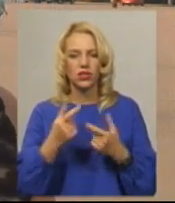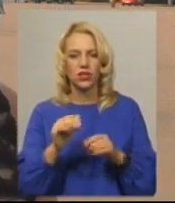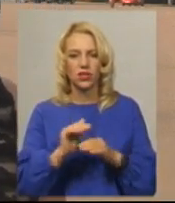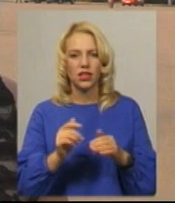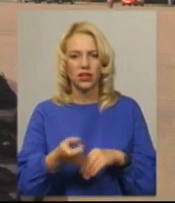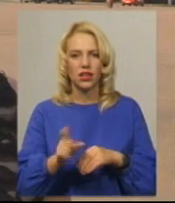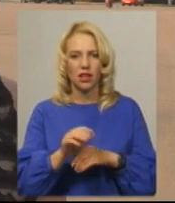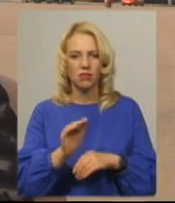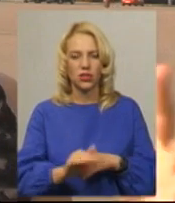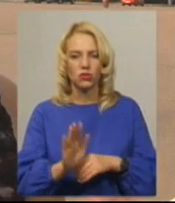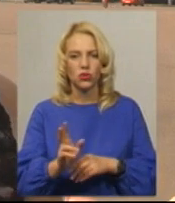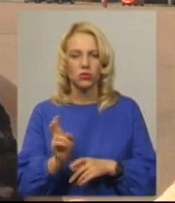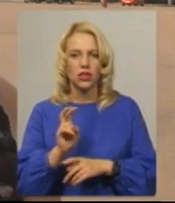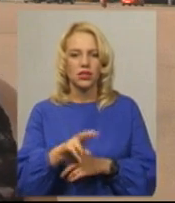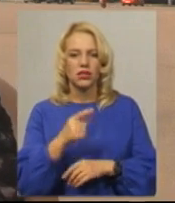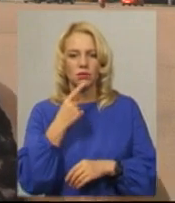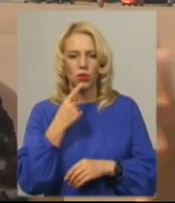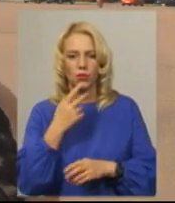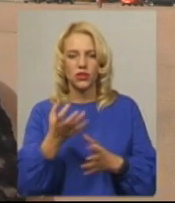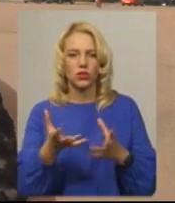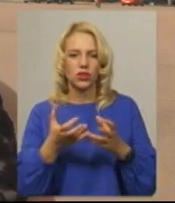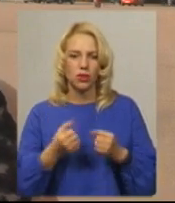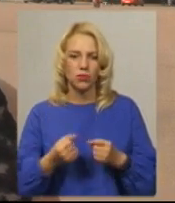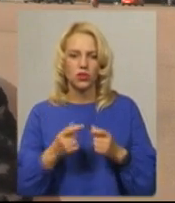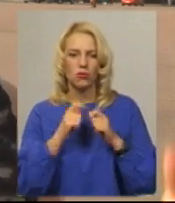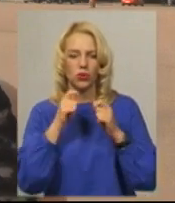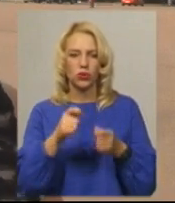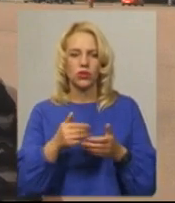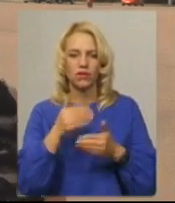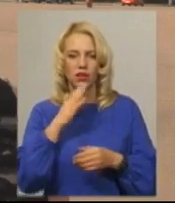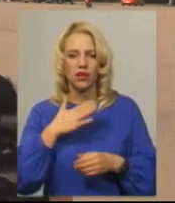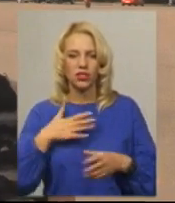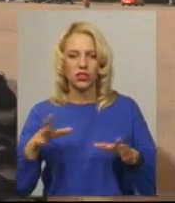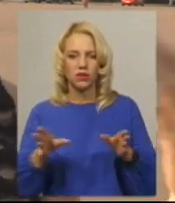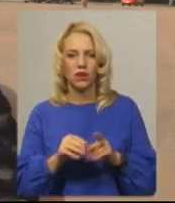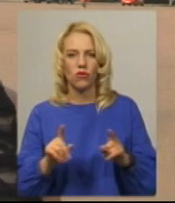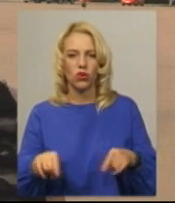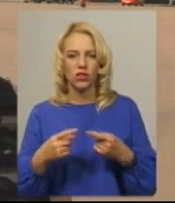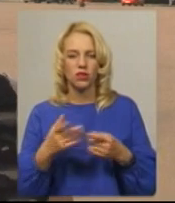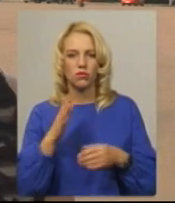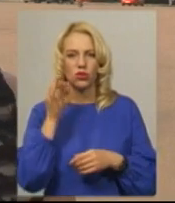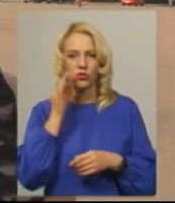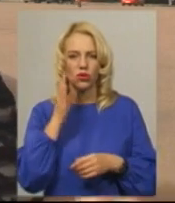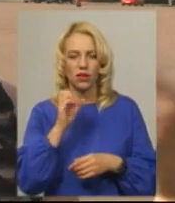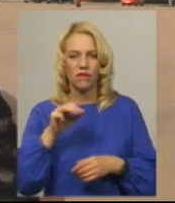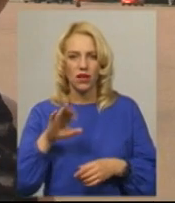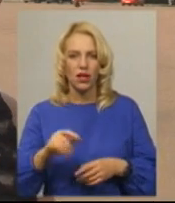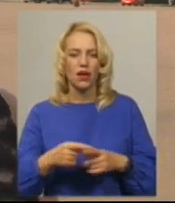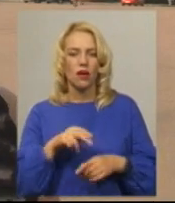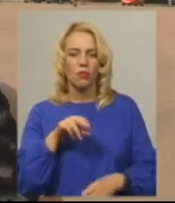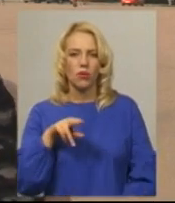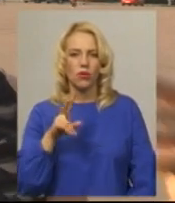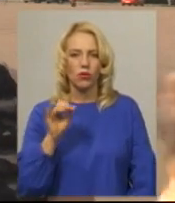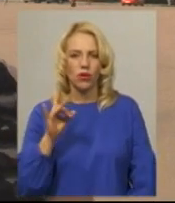найменші, можуть прийти, спробувати та отримати подарунки від наших співорганізаторів. Це буде і солодка вата, і попкорн, і